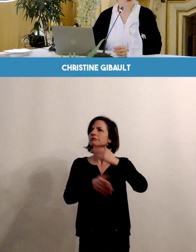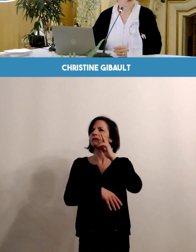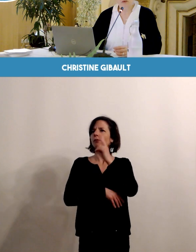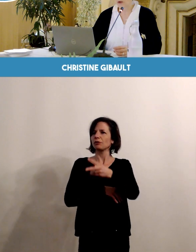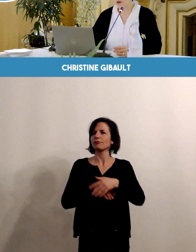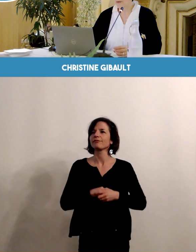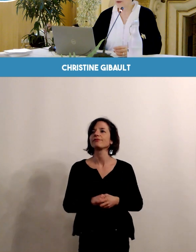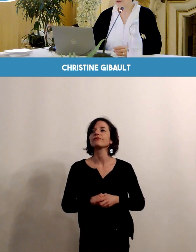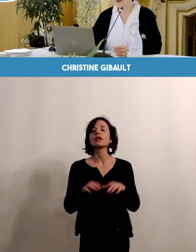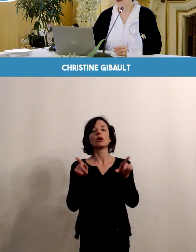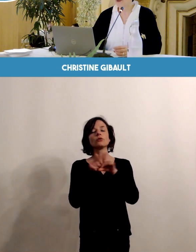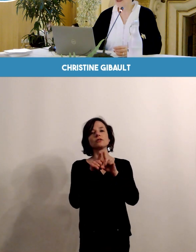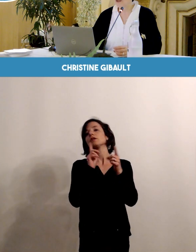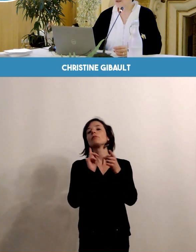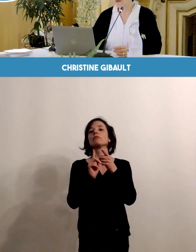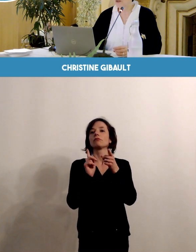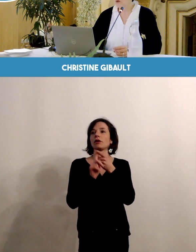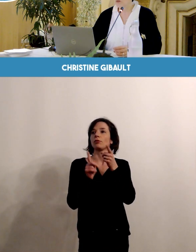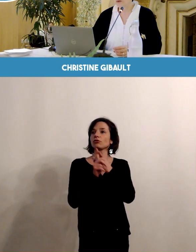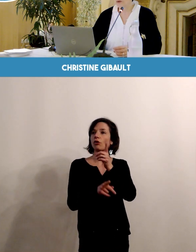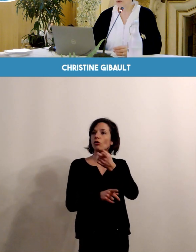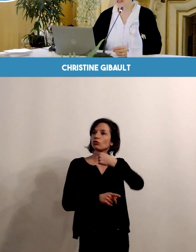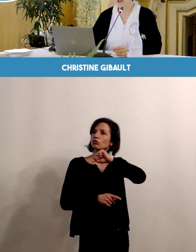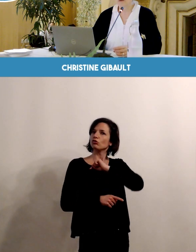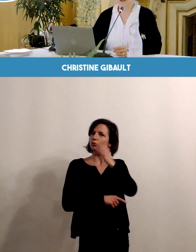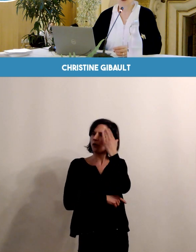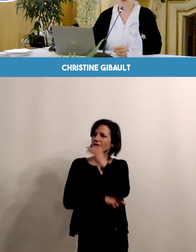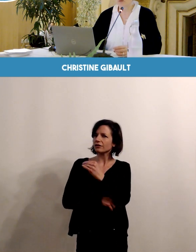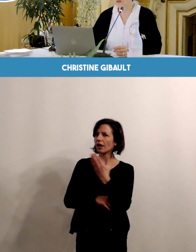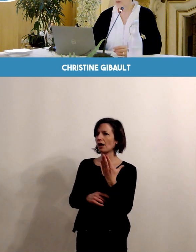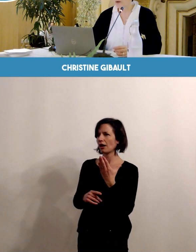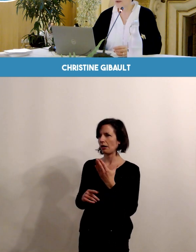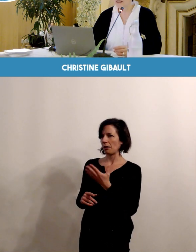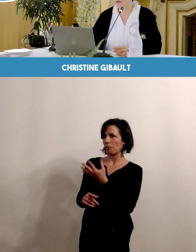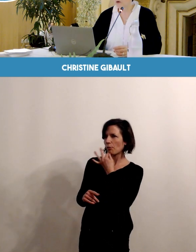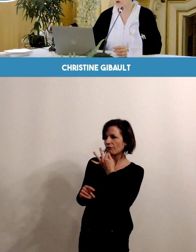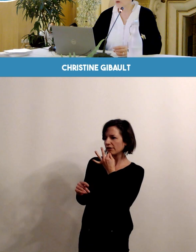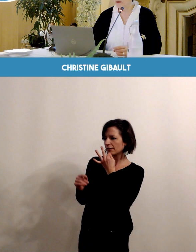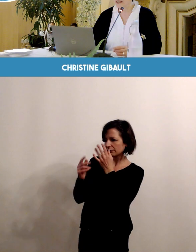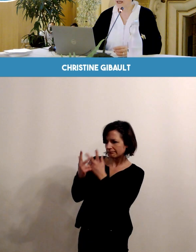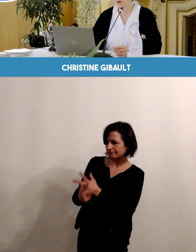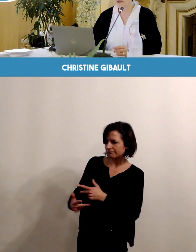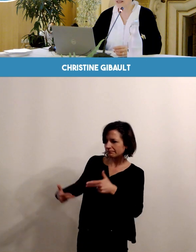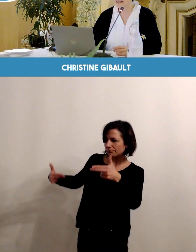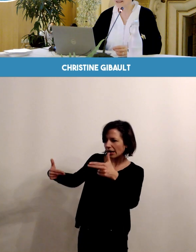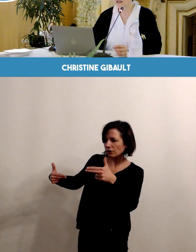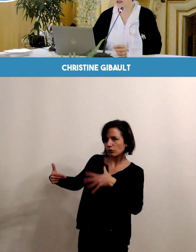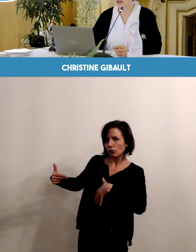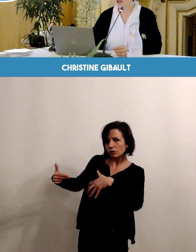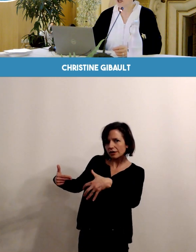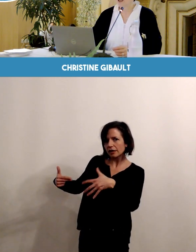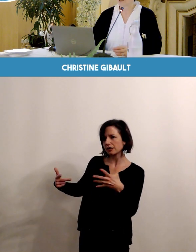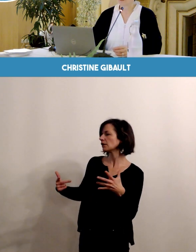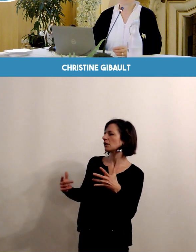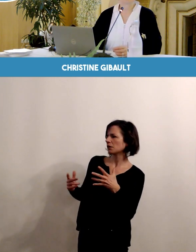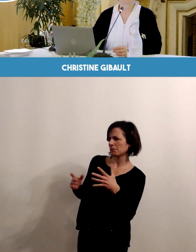professionnels que nous sommes d'identifier au plus tôt des situations pouvant potentiellement compliquer la grossesse,